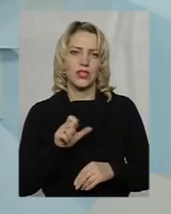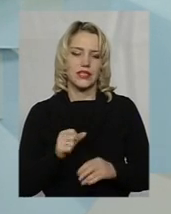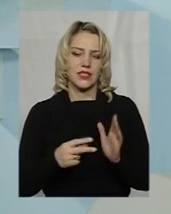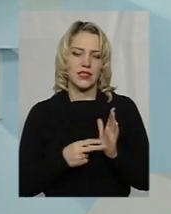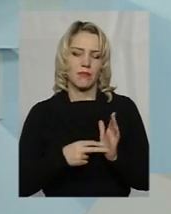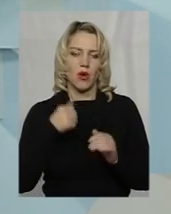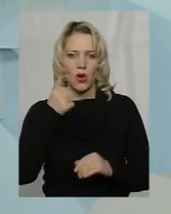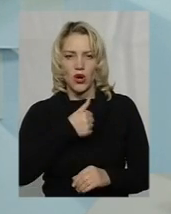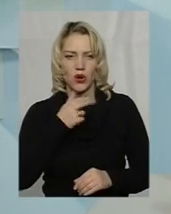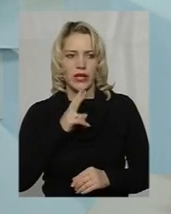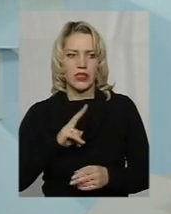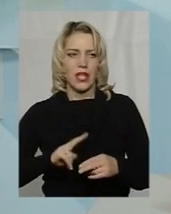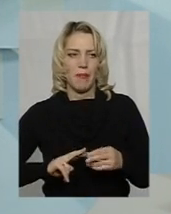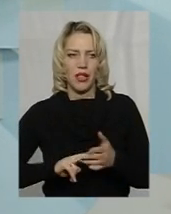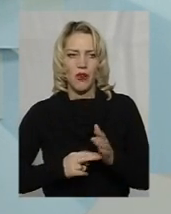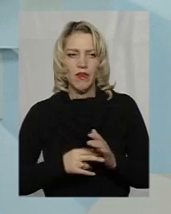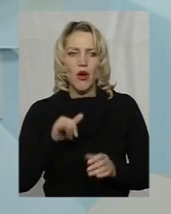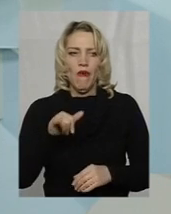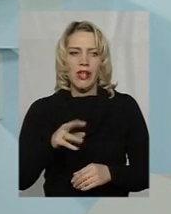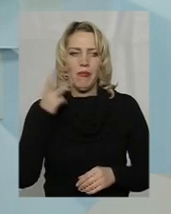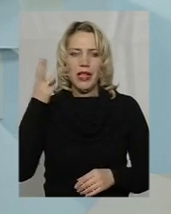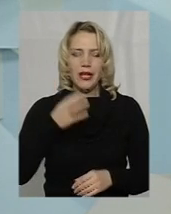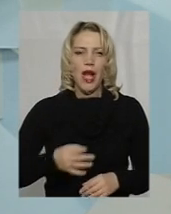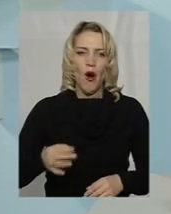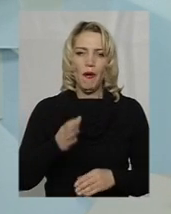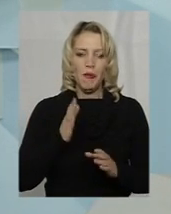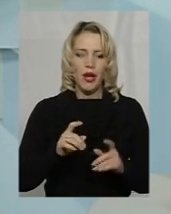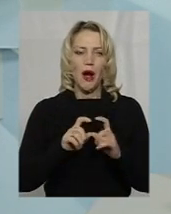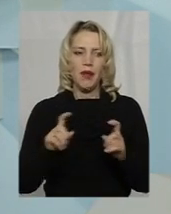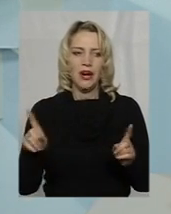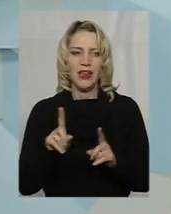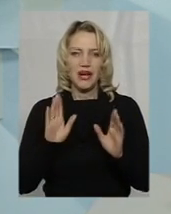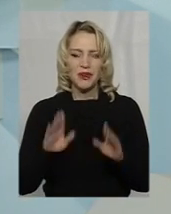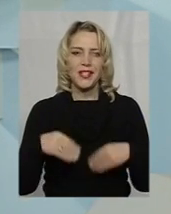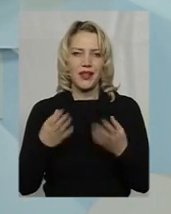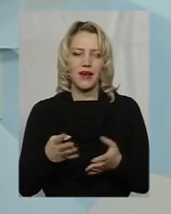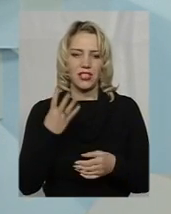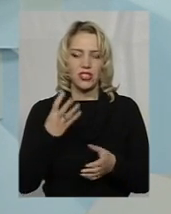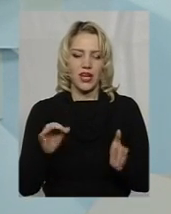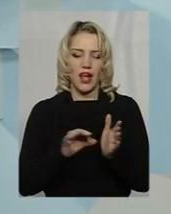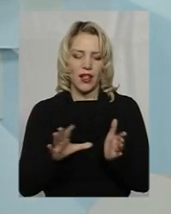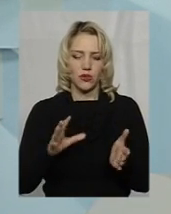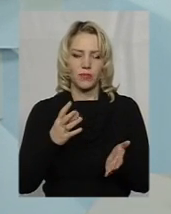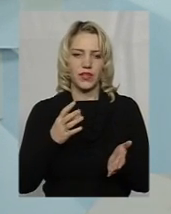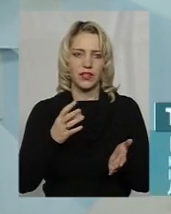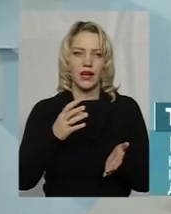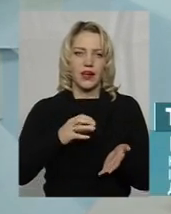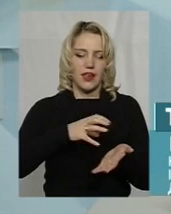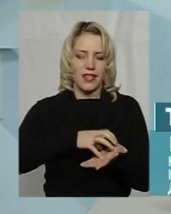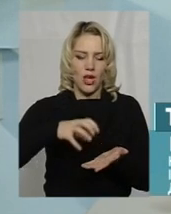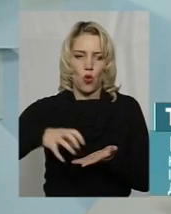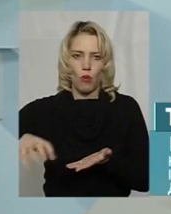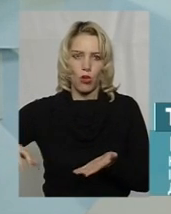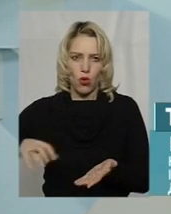заплановано, у вас в Хмельницькій області буде об'єкт, який буде мати 4 атомних енергоблоки, відповідно, за